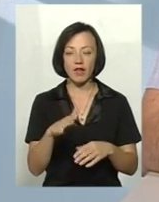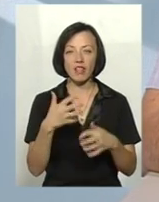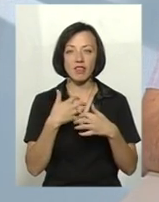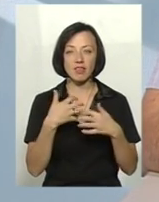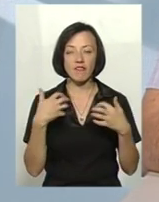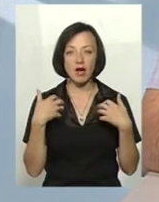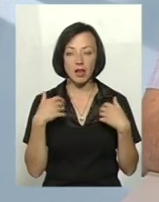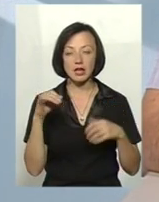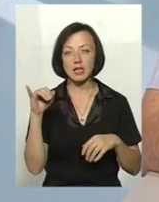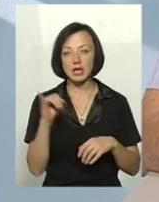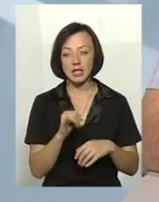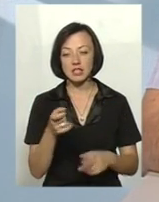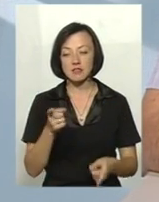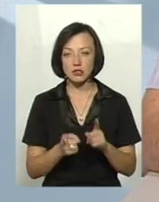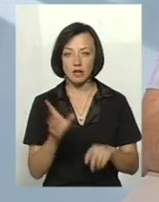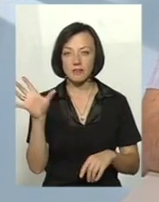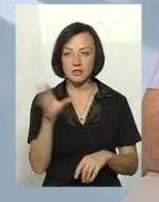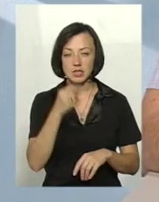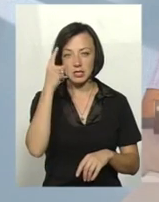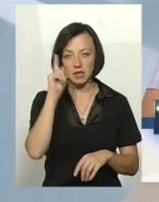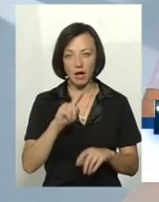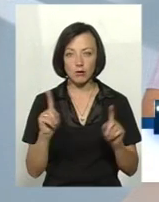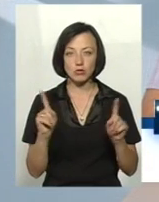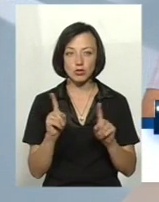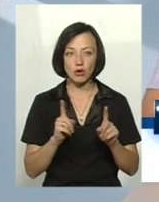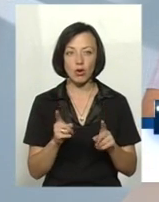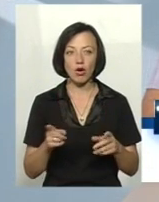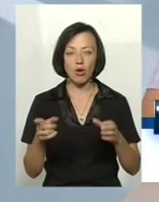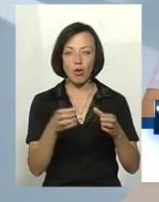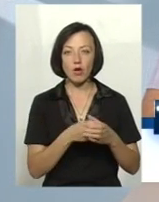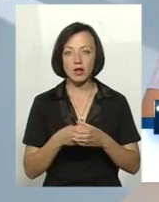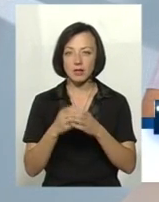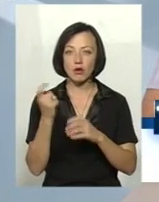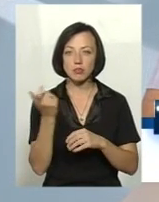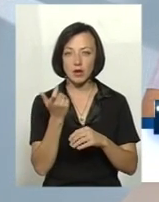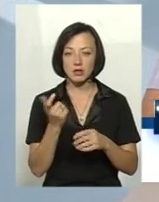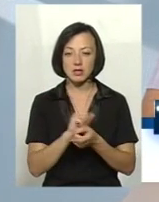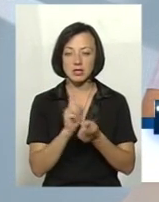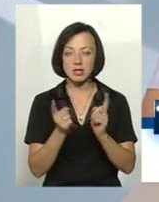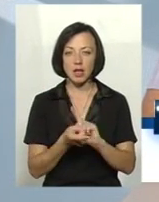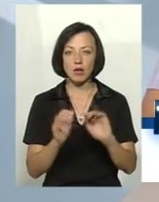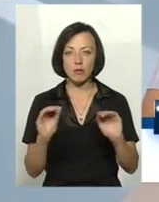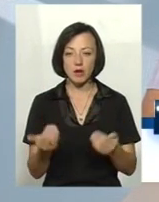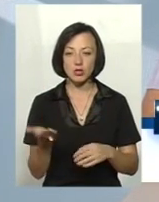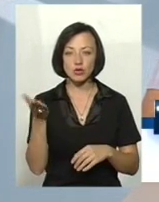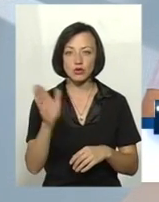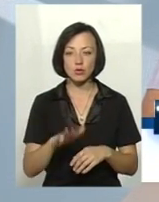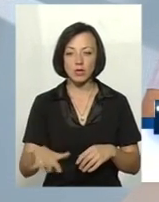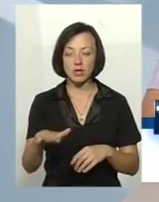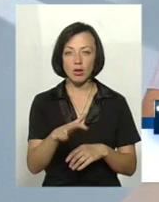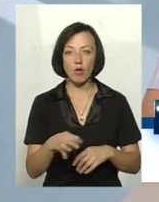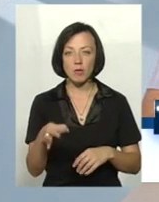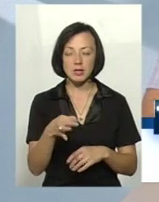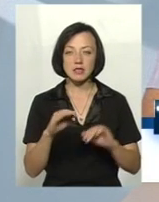І, звичайно, що ми всі знаємо, що колективне господарство стало набагато менше, поголів'я на території області